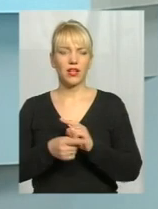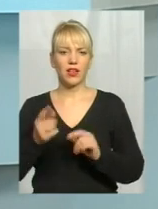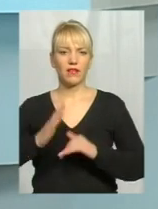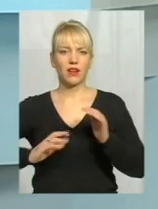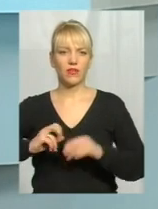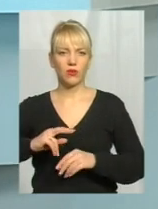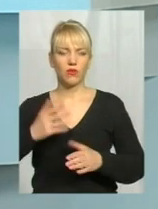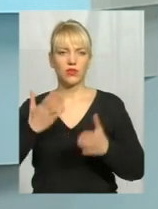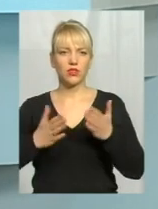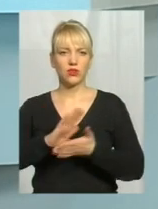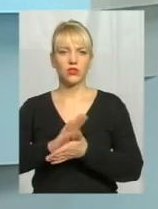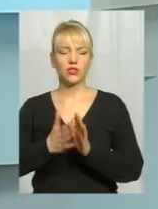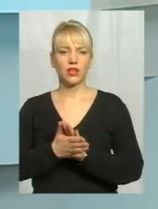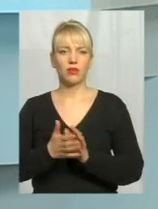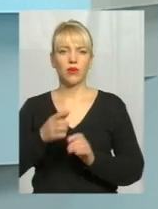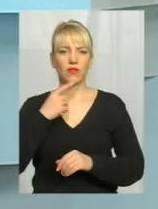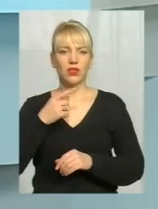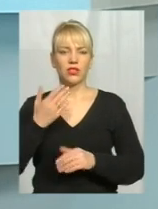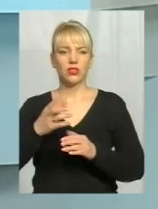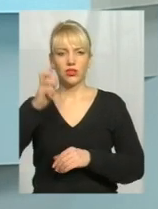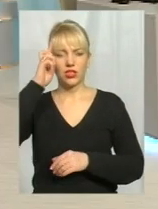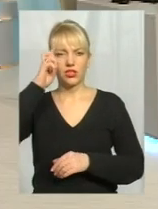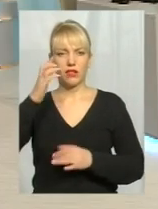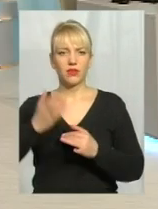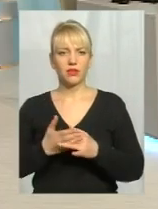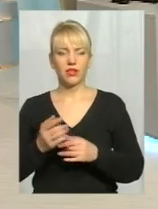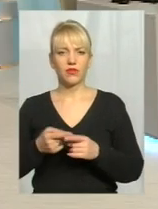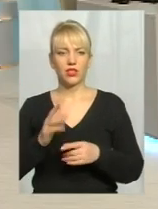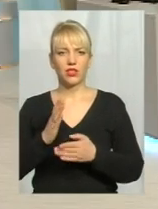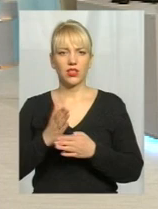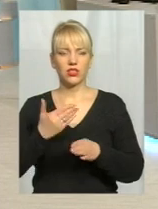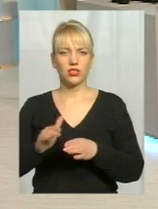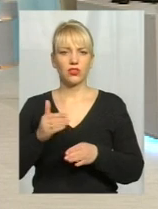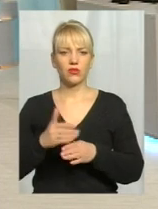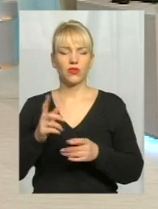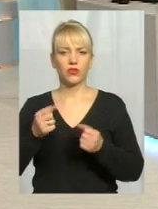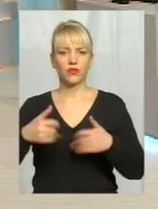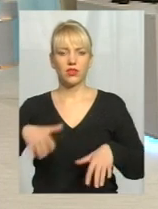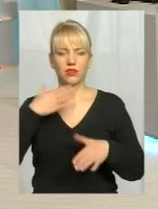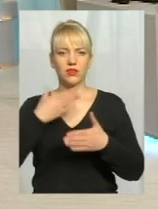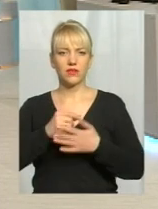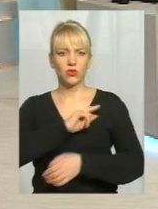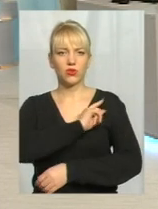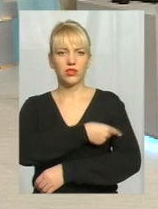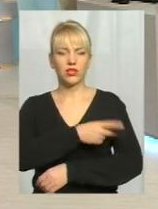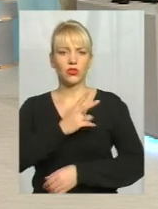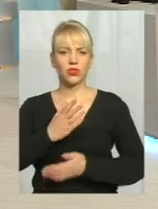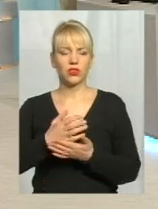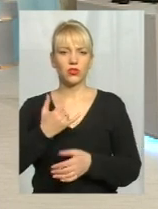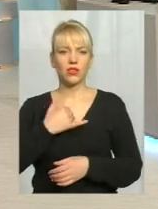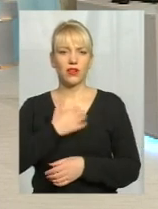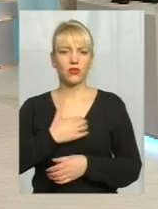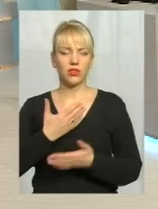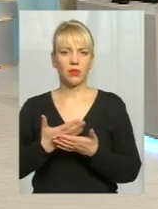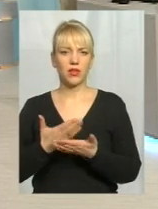Якщо станом, візьмемо, то, що були державні пільги, вони є частково, які втратили свою силу, або їх там на сьогодні неактуальні, наприклад, ну,